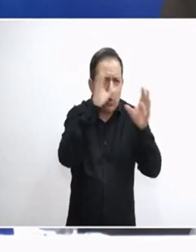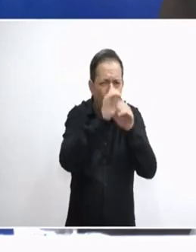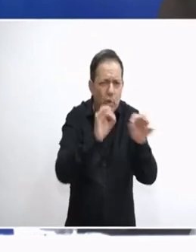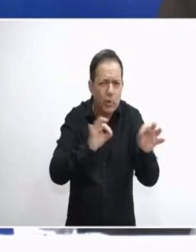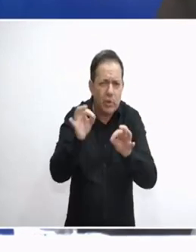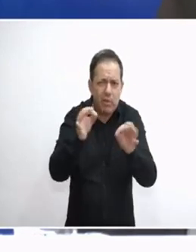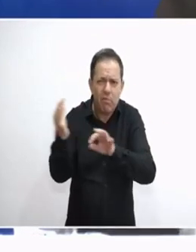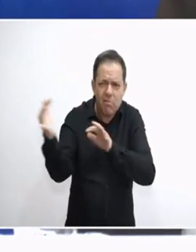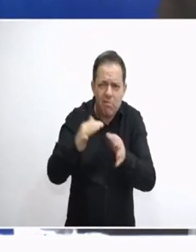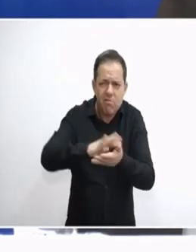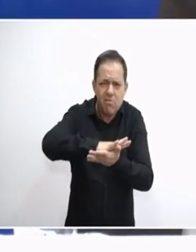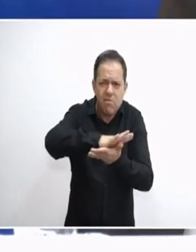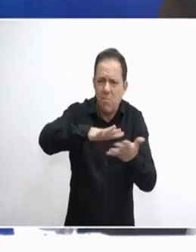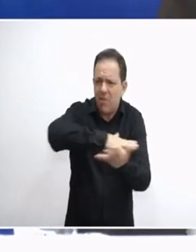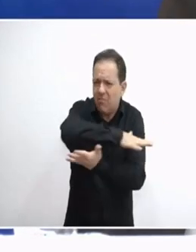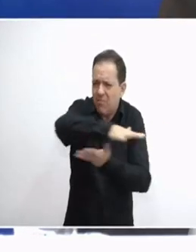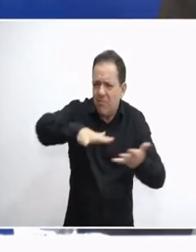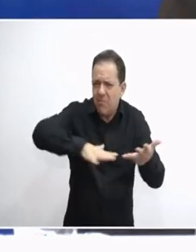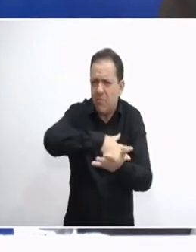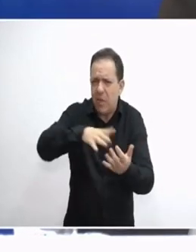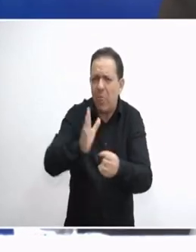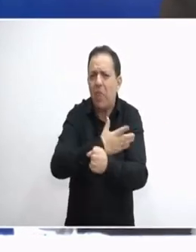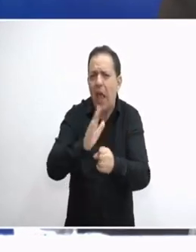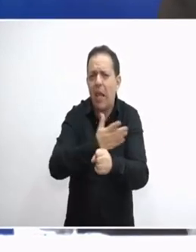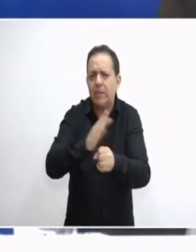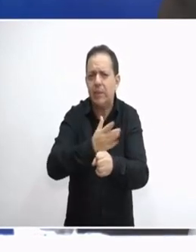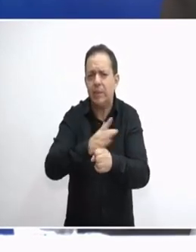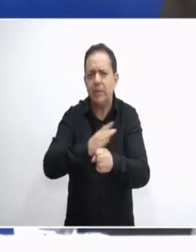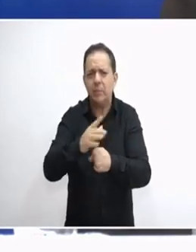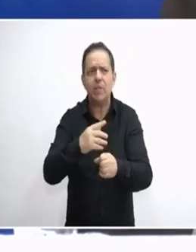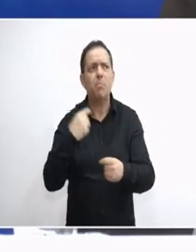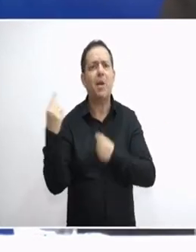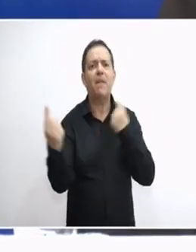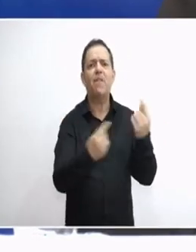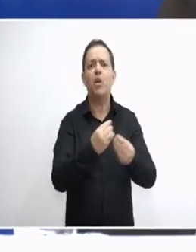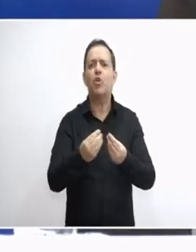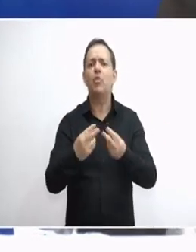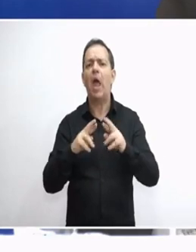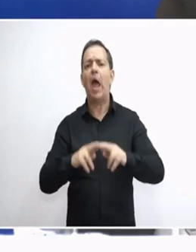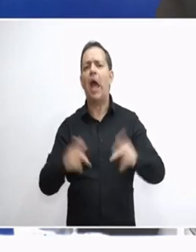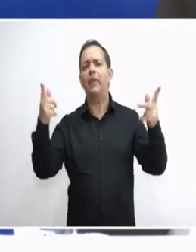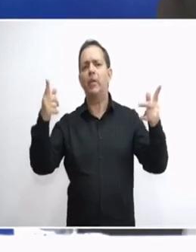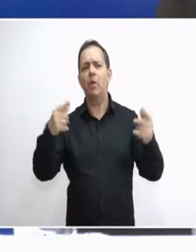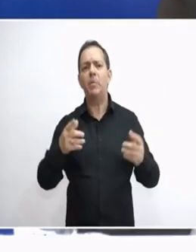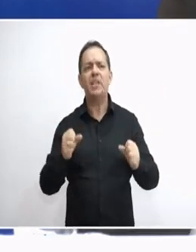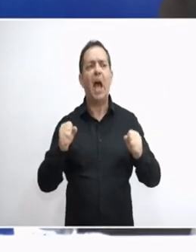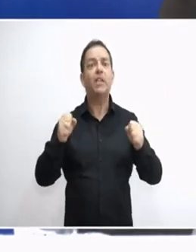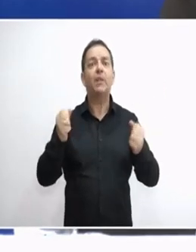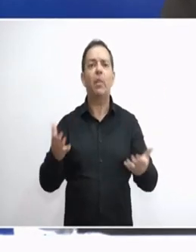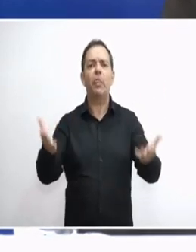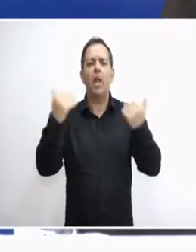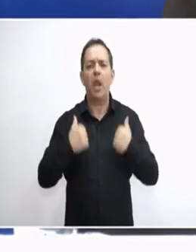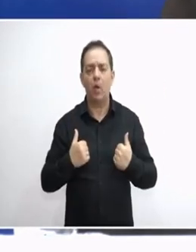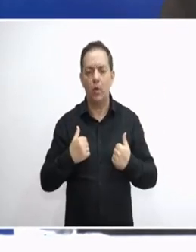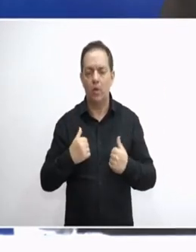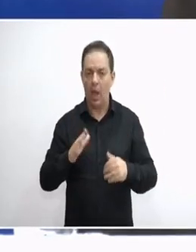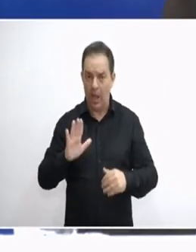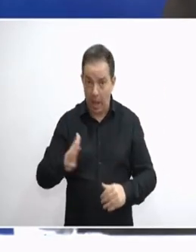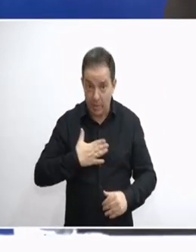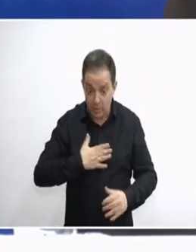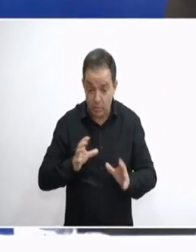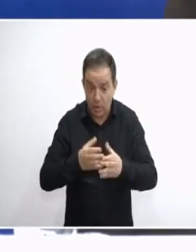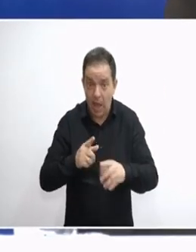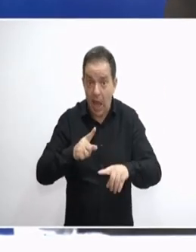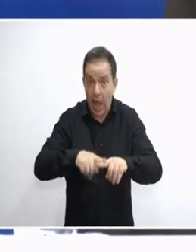σχέδια που διαλύουν τον πλανήτη και φτιάχνουν εχθρικά περιβάλλοντα και περιβάλλον μη ασφάλειας. Αυτό με Ελλήνους συνέλευση, θα